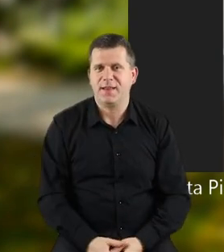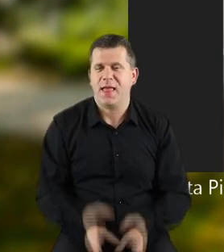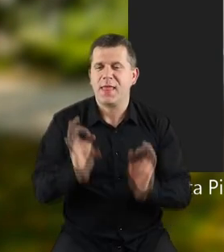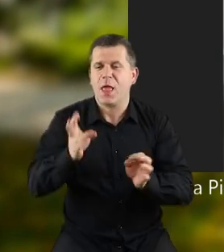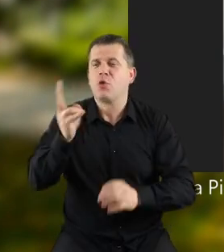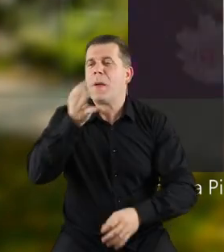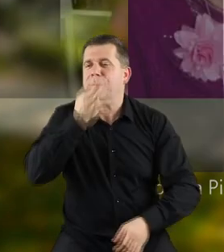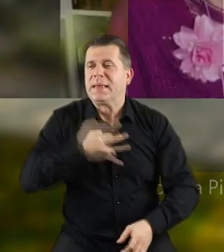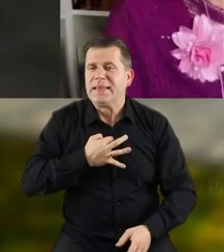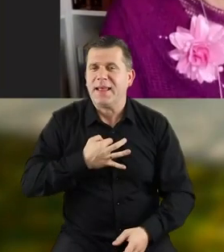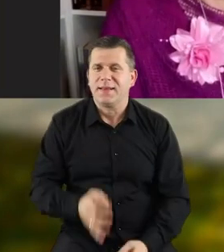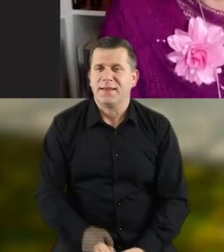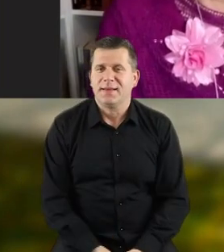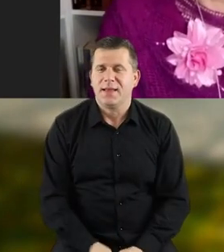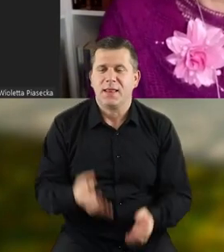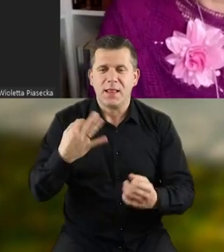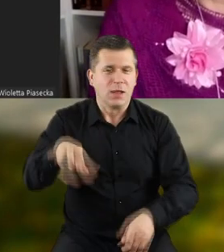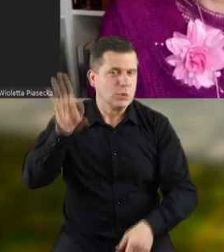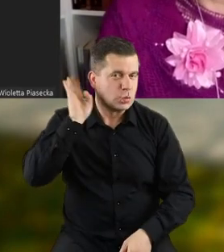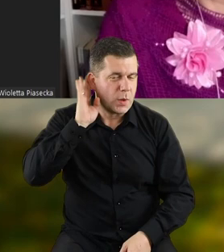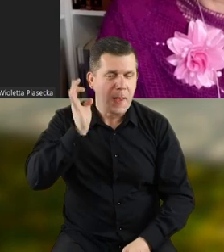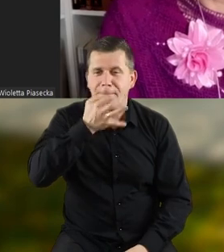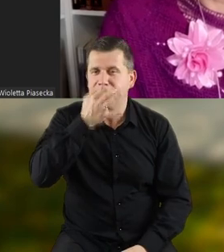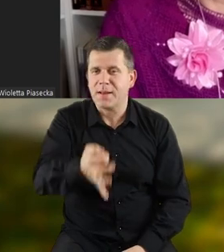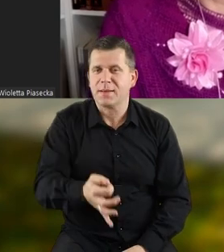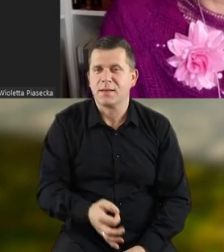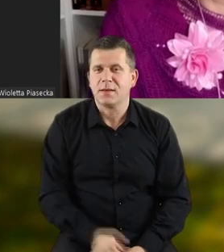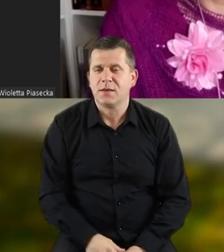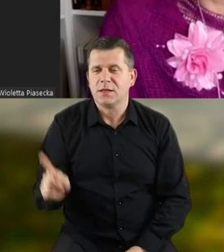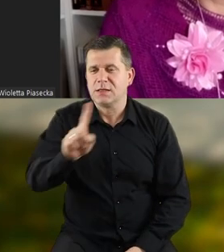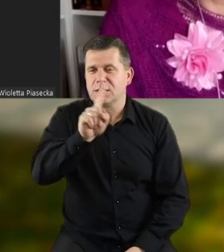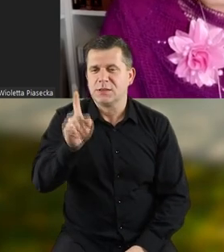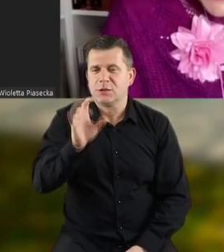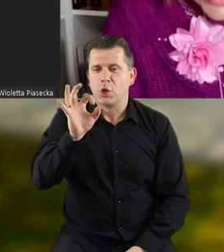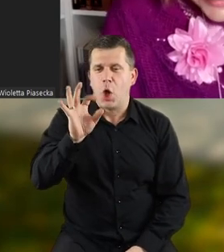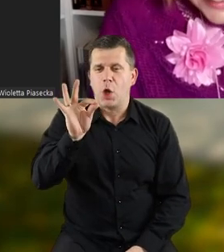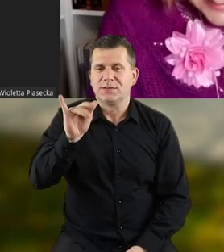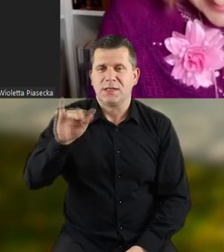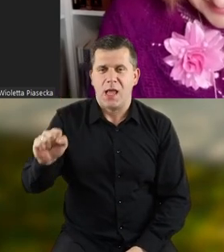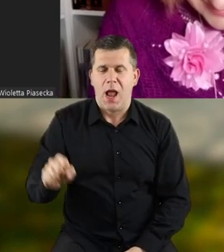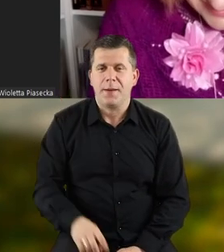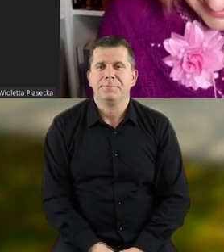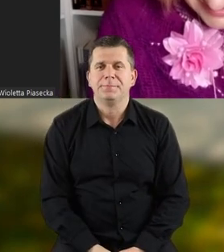Kto teraz pyta? A teraz posłuchamy pytania od Zosi.